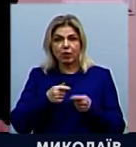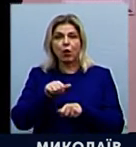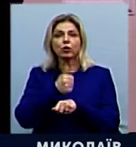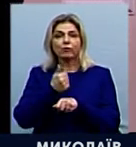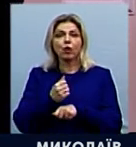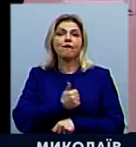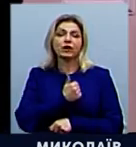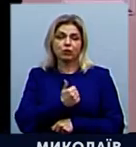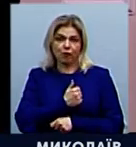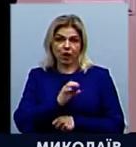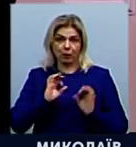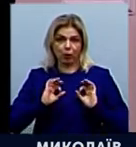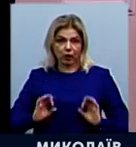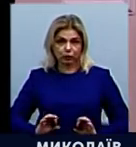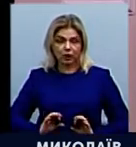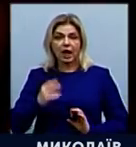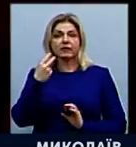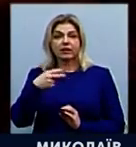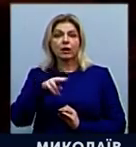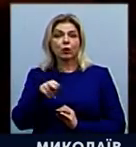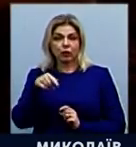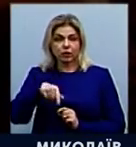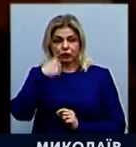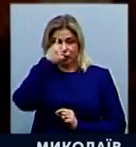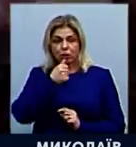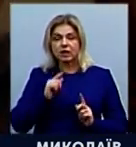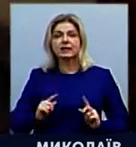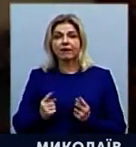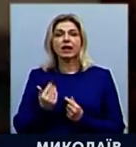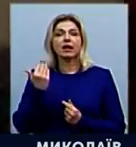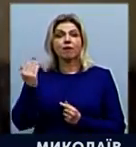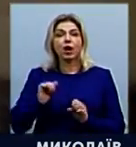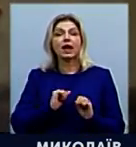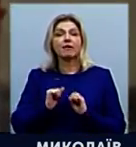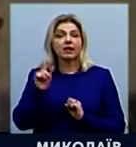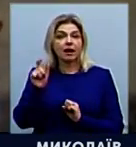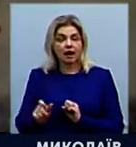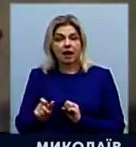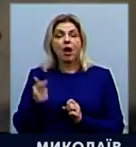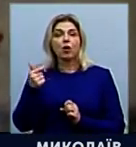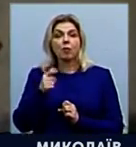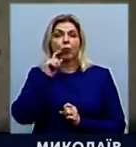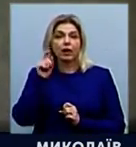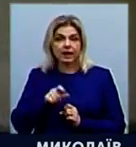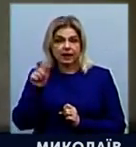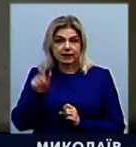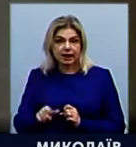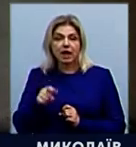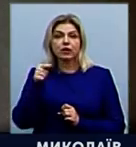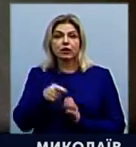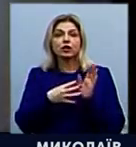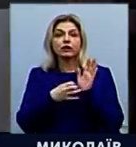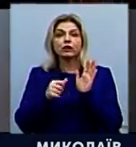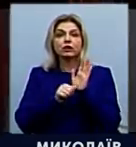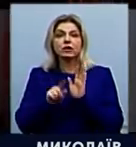Зокрема, 20 грудня цього року було затримано її керівника, громадянина України, 1961